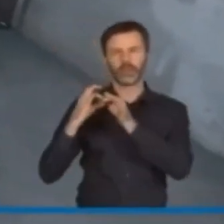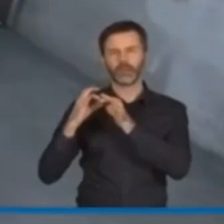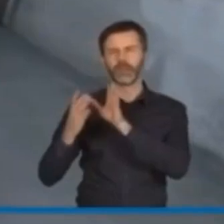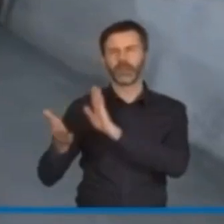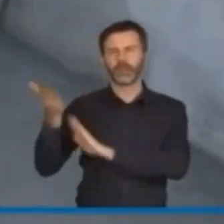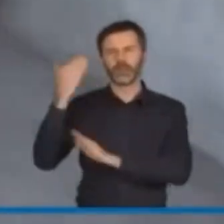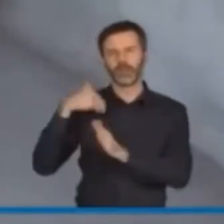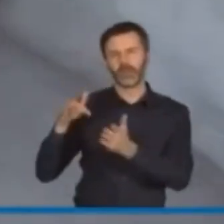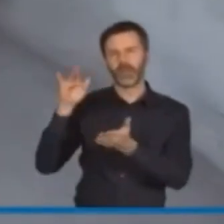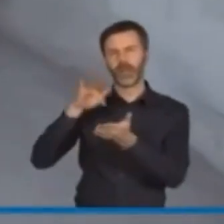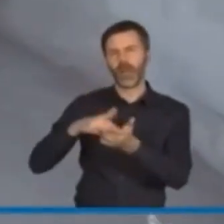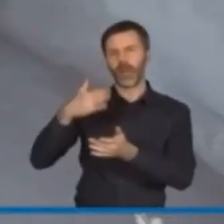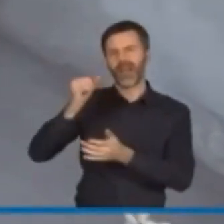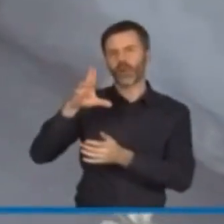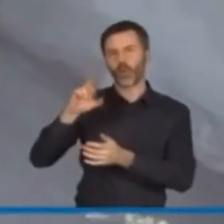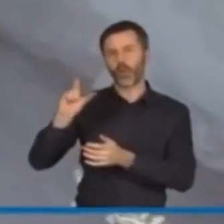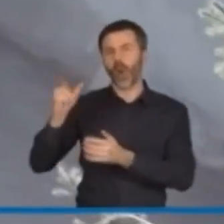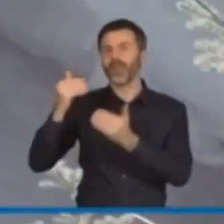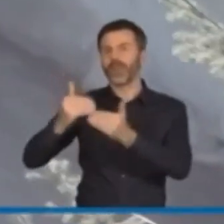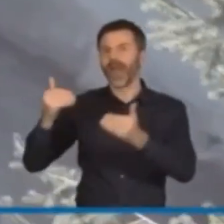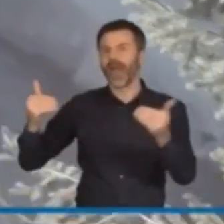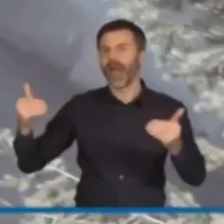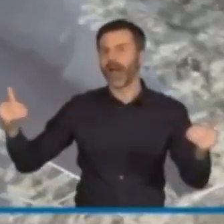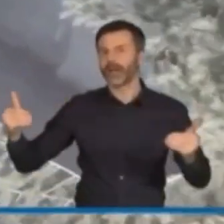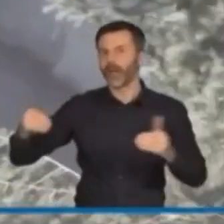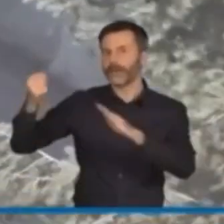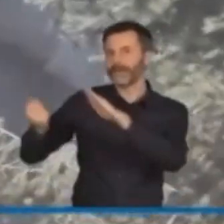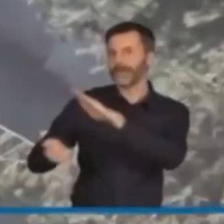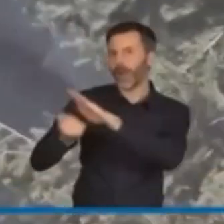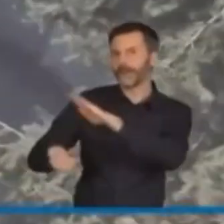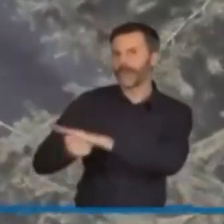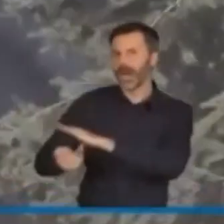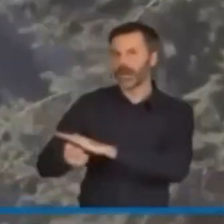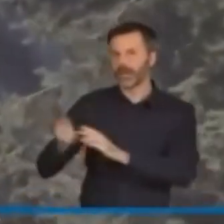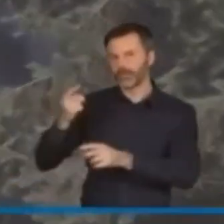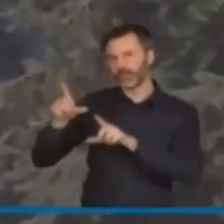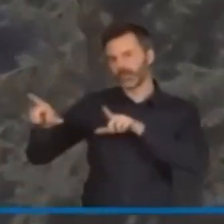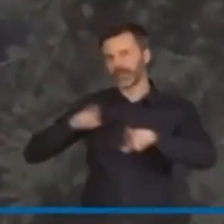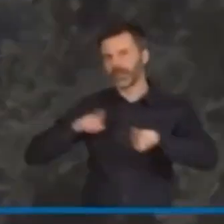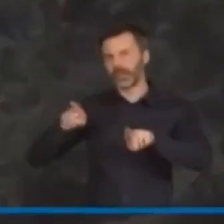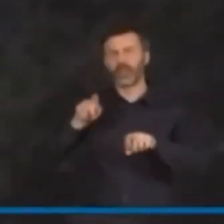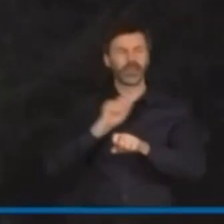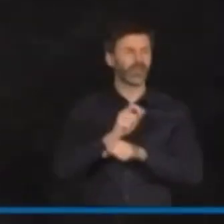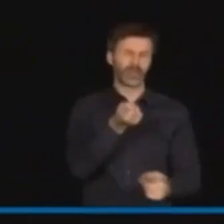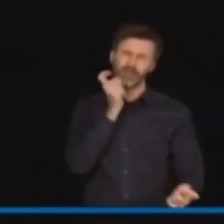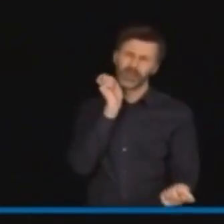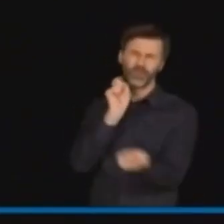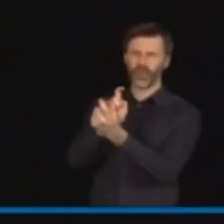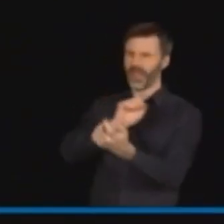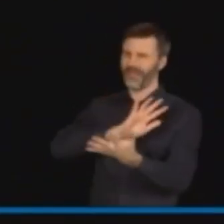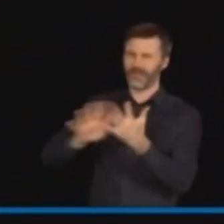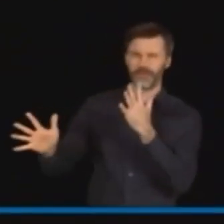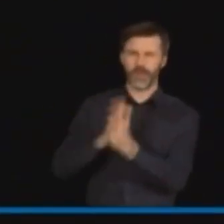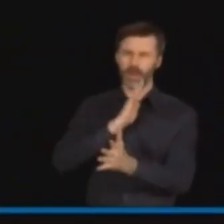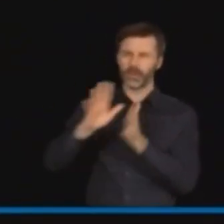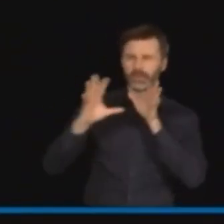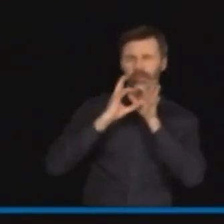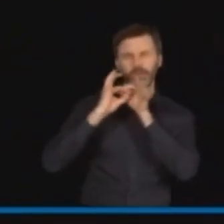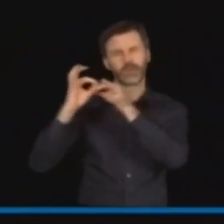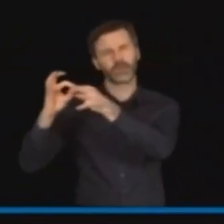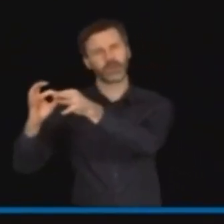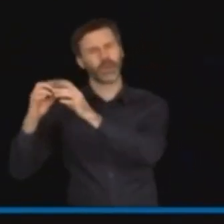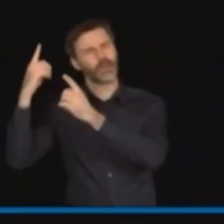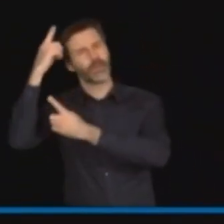Mariupolu przed teatrami w Polsce pojawił się ten symbol. Przeciwnicy wojny łączą swoje myśli z Ukrainą.